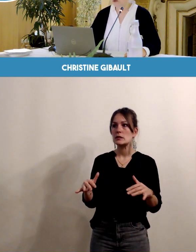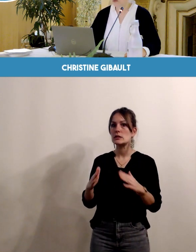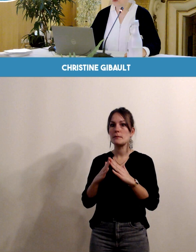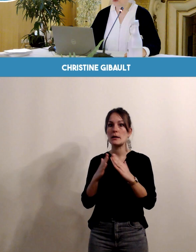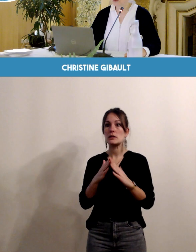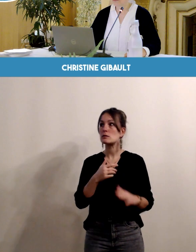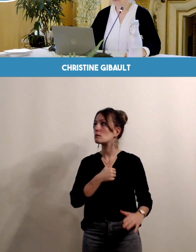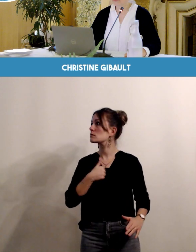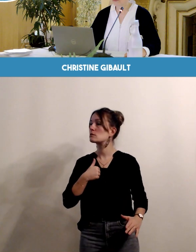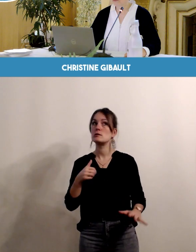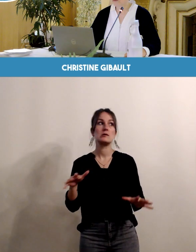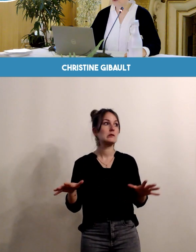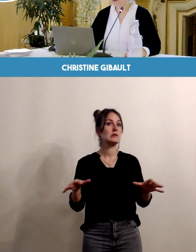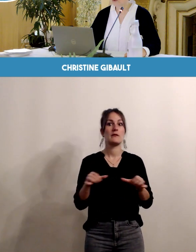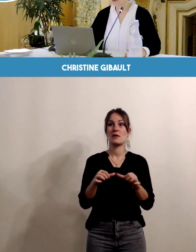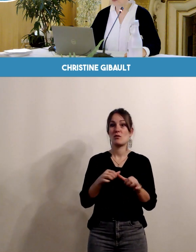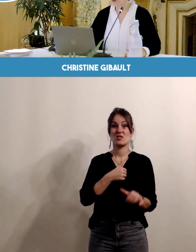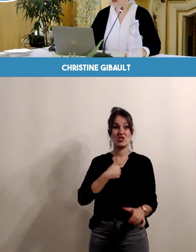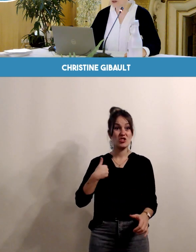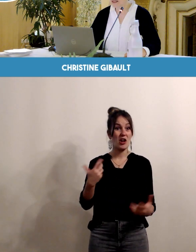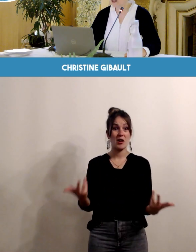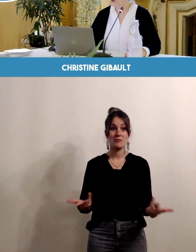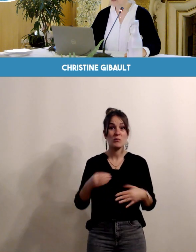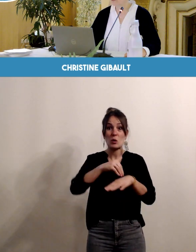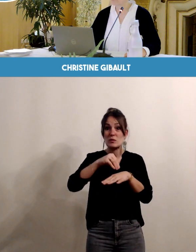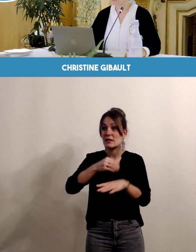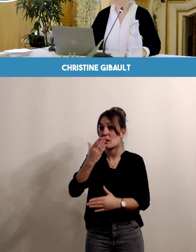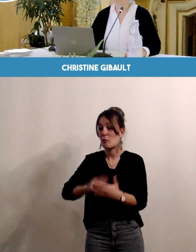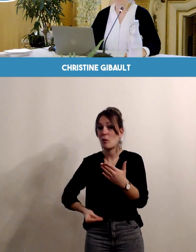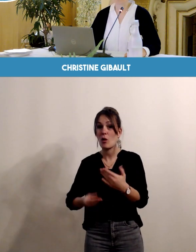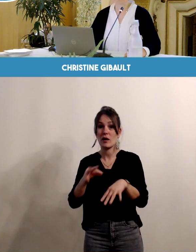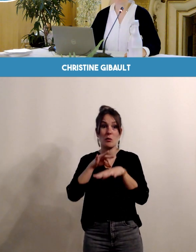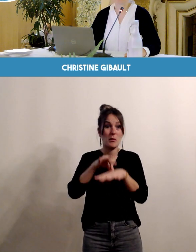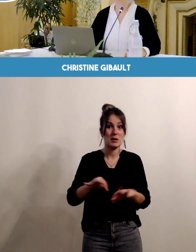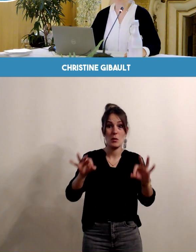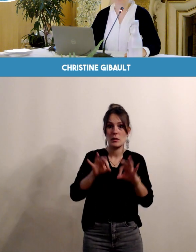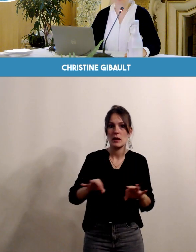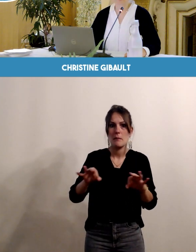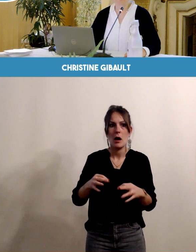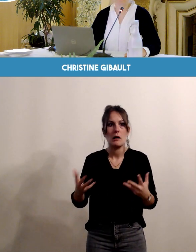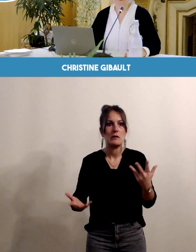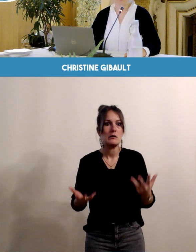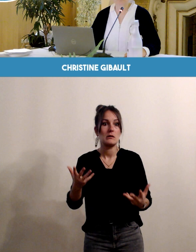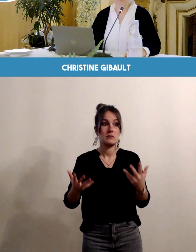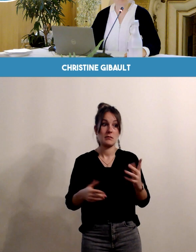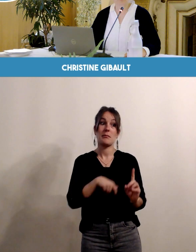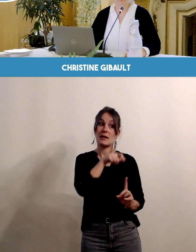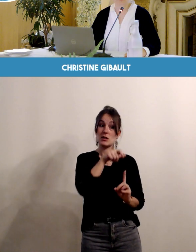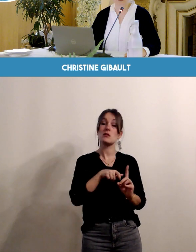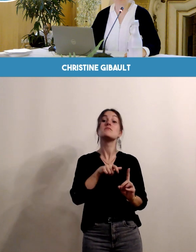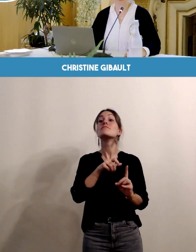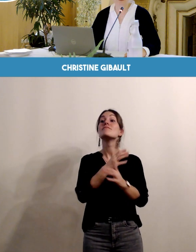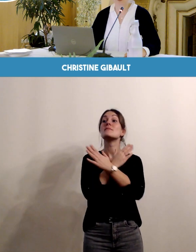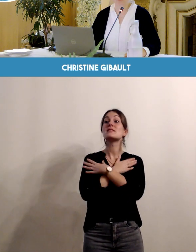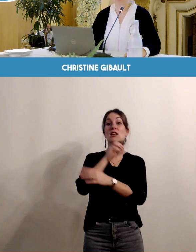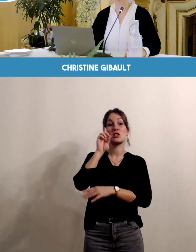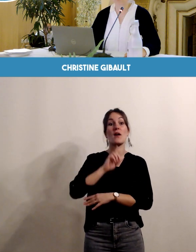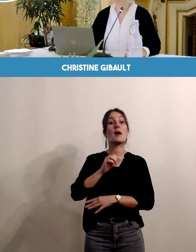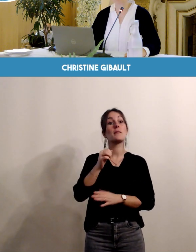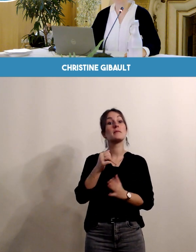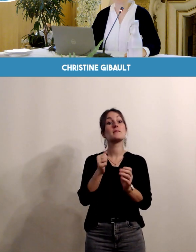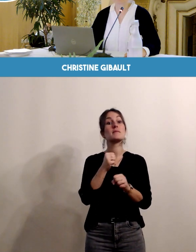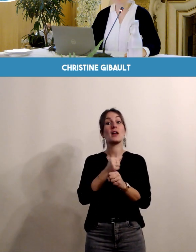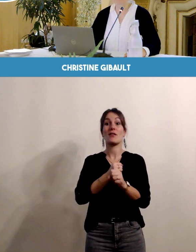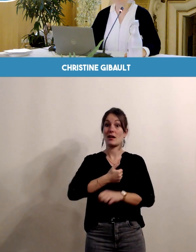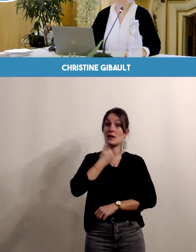important de prévoir cet accompagnement. De nombreuses sages-femmes libérales vous suivent pendant la grossesse et sont en